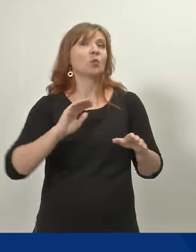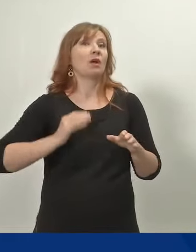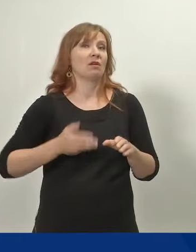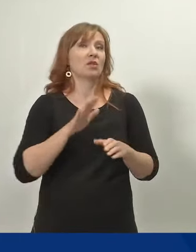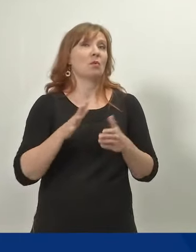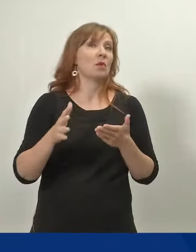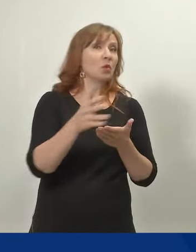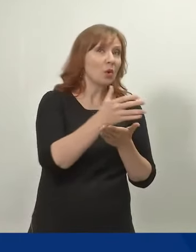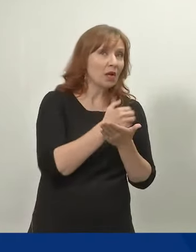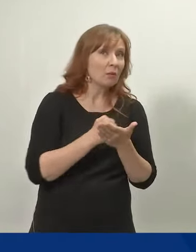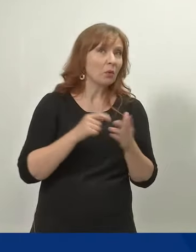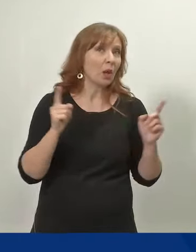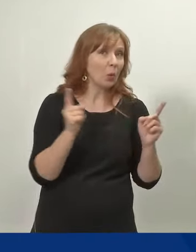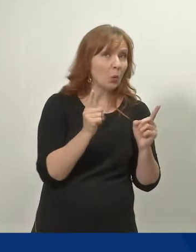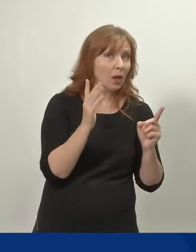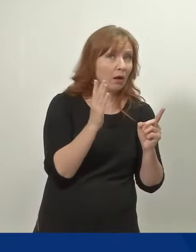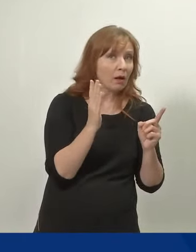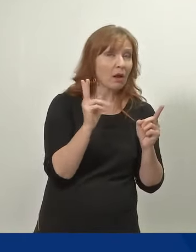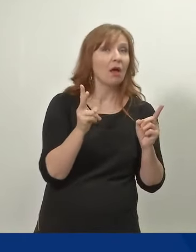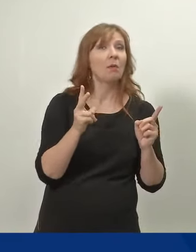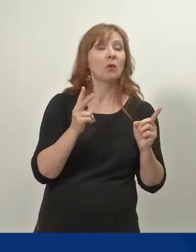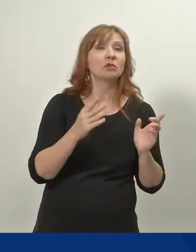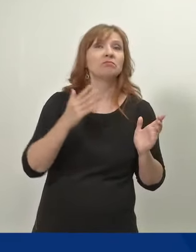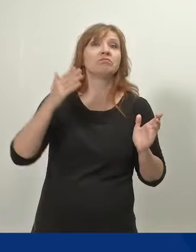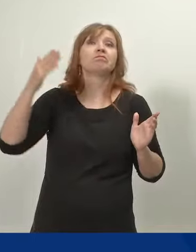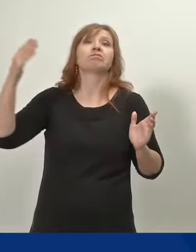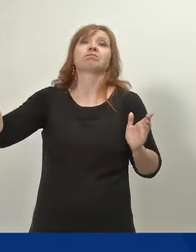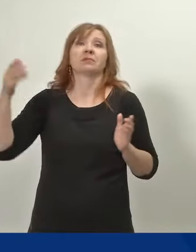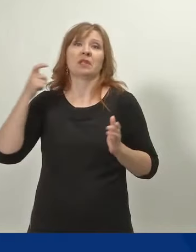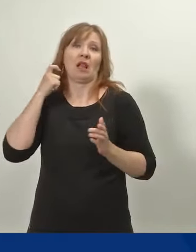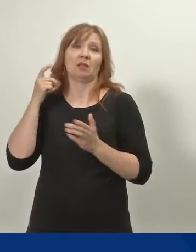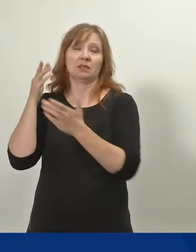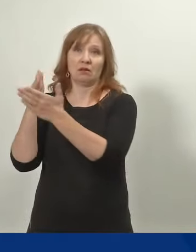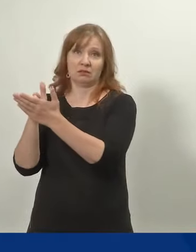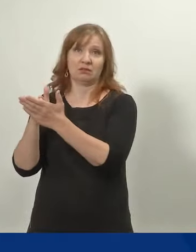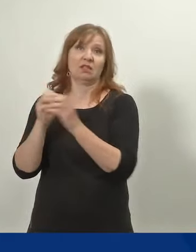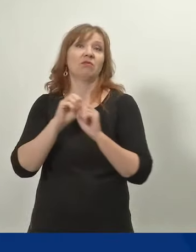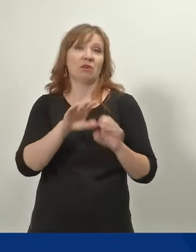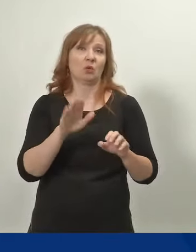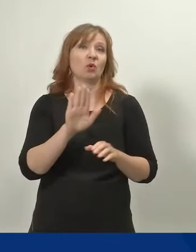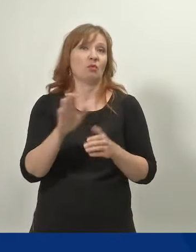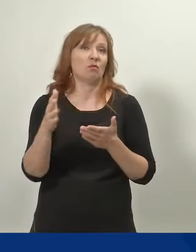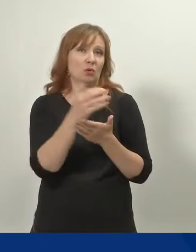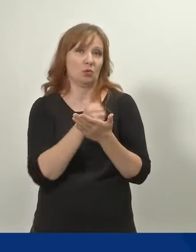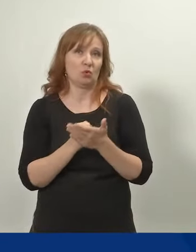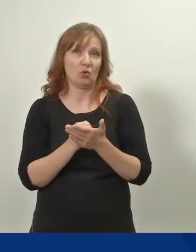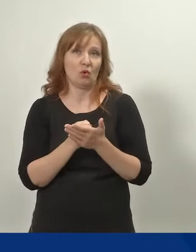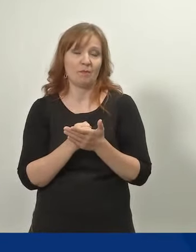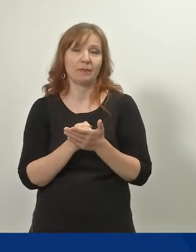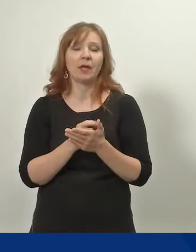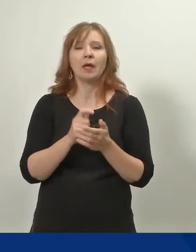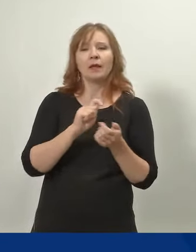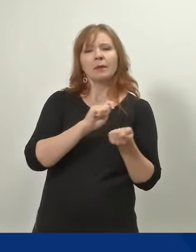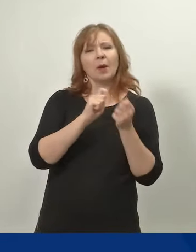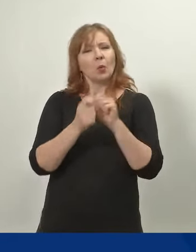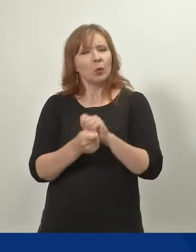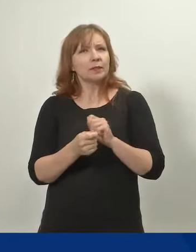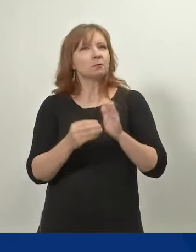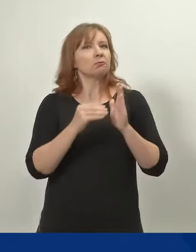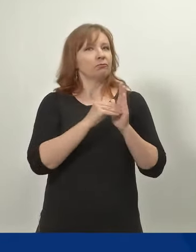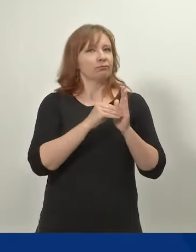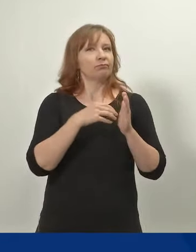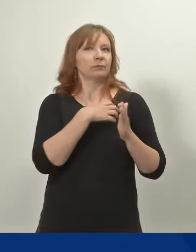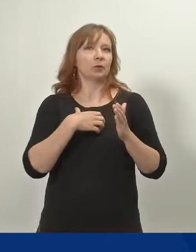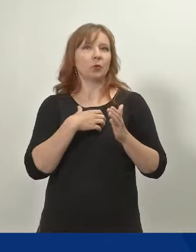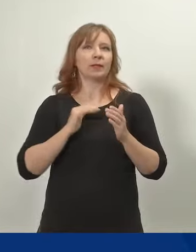elämänkaaren ajan. Tällä uudistuksella pyritään siis osaltaan myös pienentämään, kaventamaan